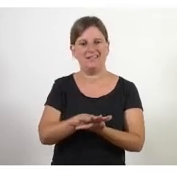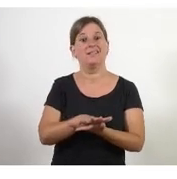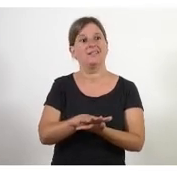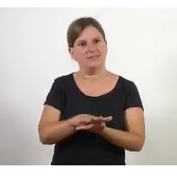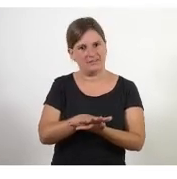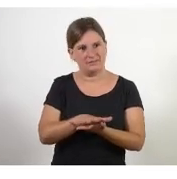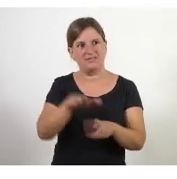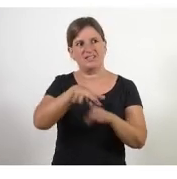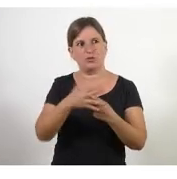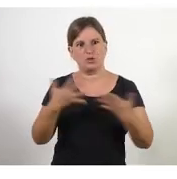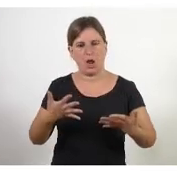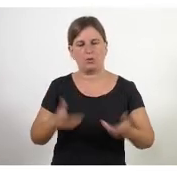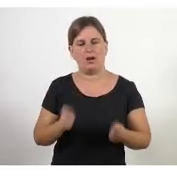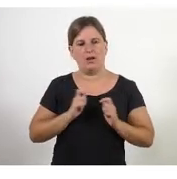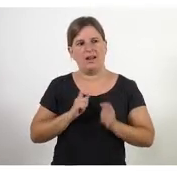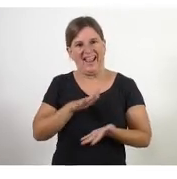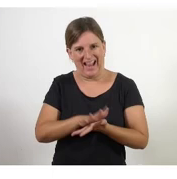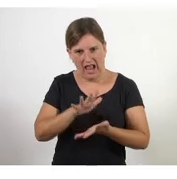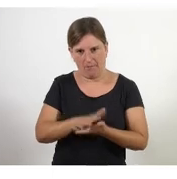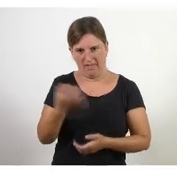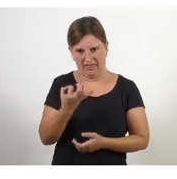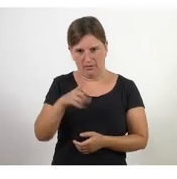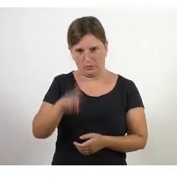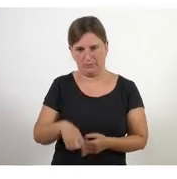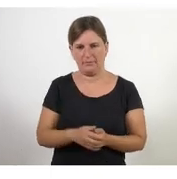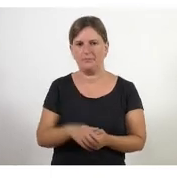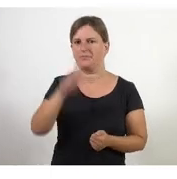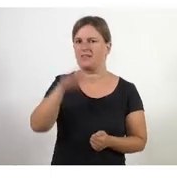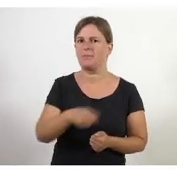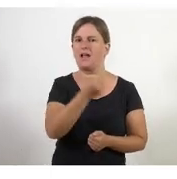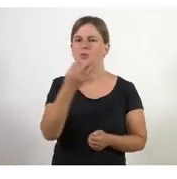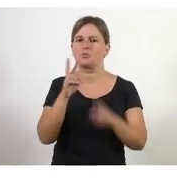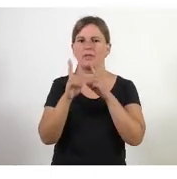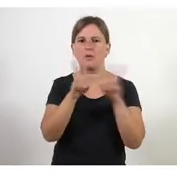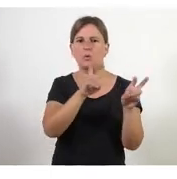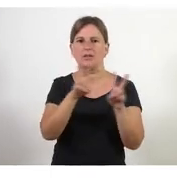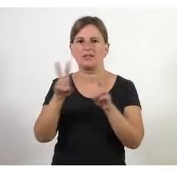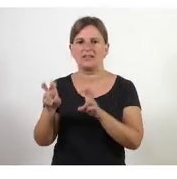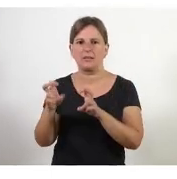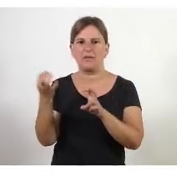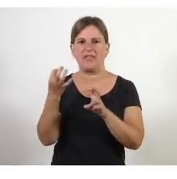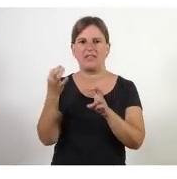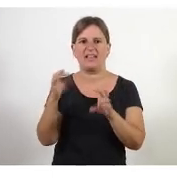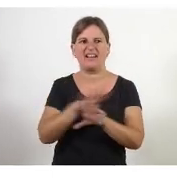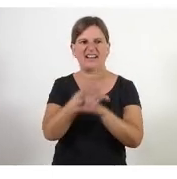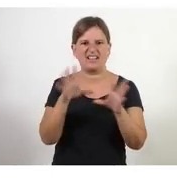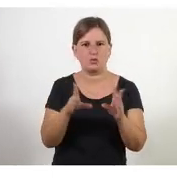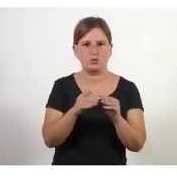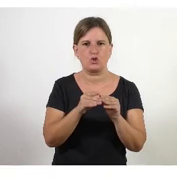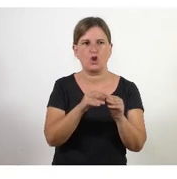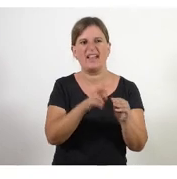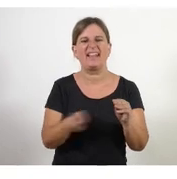calma en el context actual després també han comentat els temes de resolució i reassignació